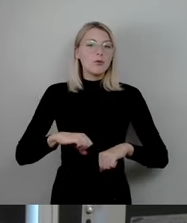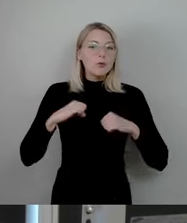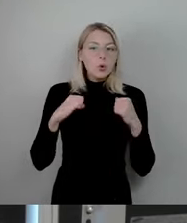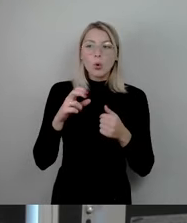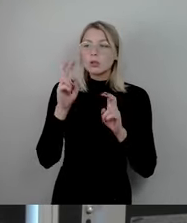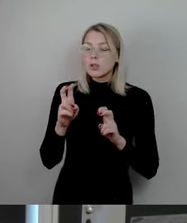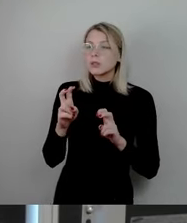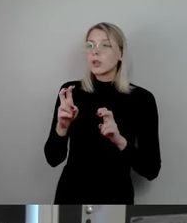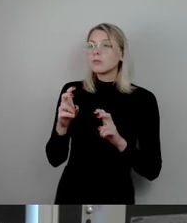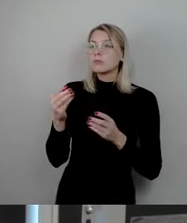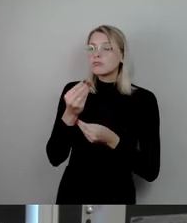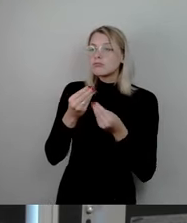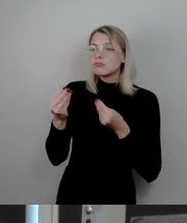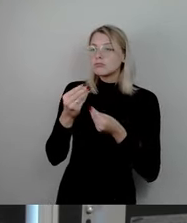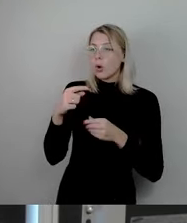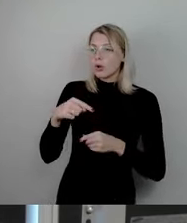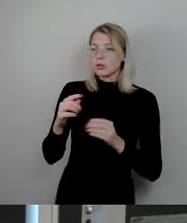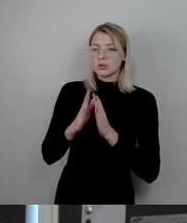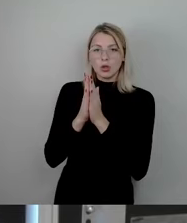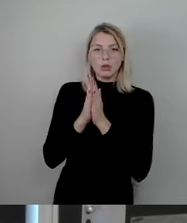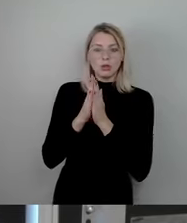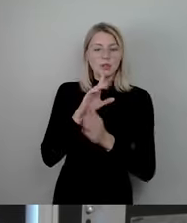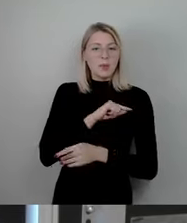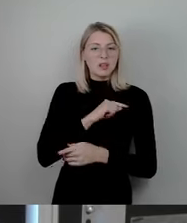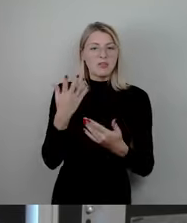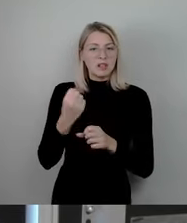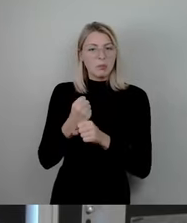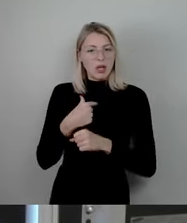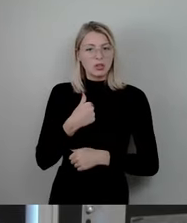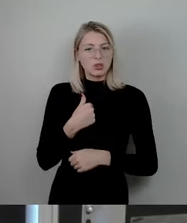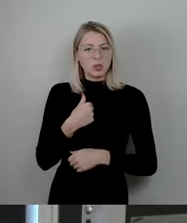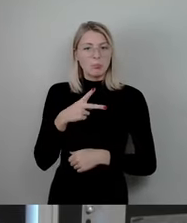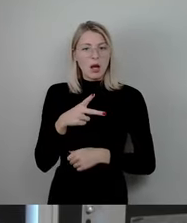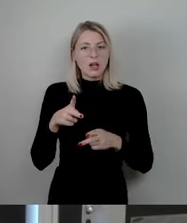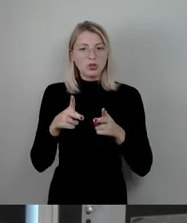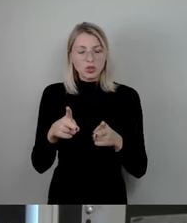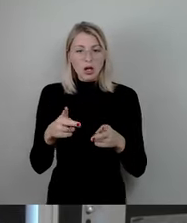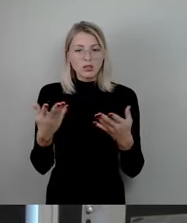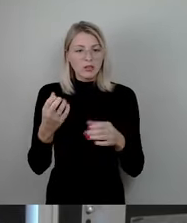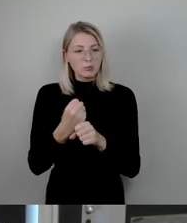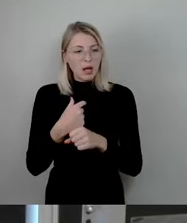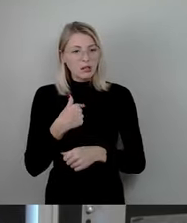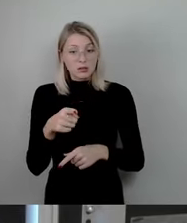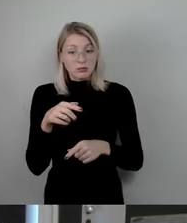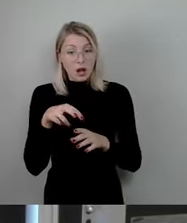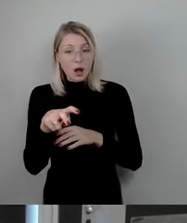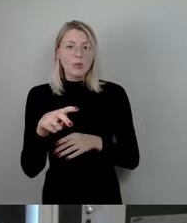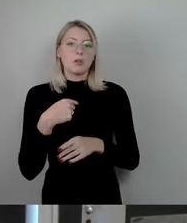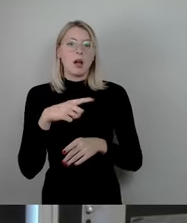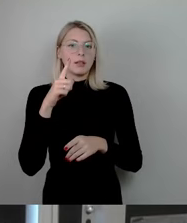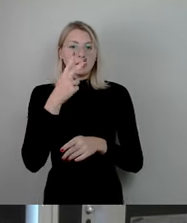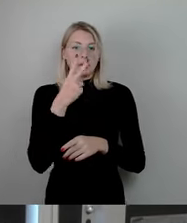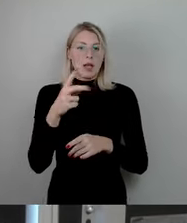heute am Sonnabend? Und dann lese ich, Prager Straße, da ist ganz schlimm Kriminalität, dann gehe ich da gerade nie hin. Also, ich anstelle der Händler